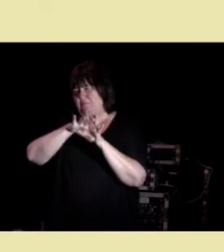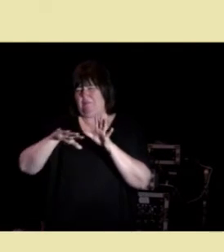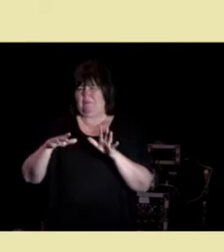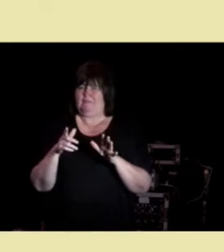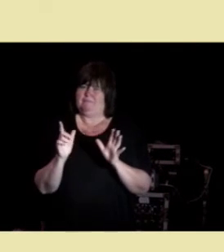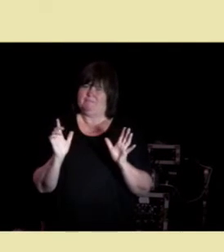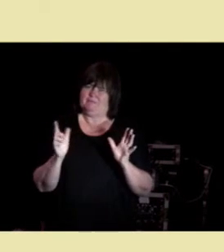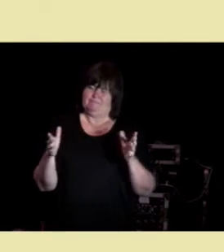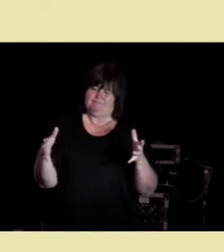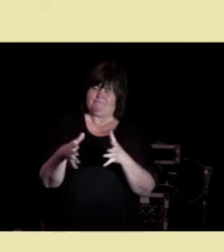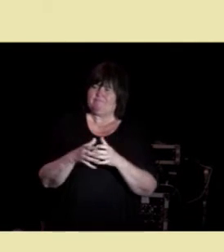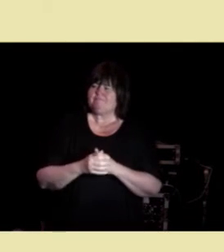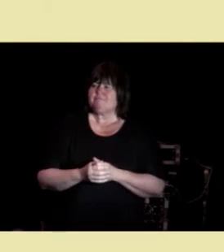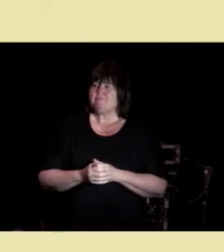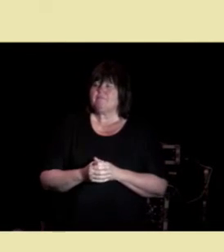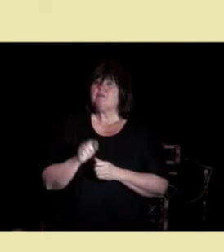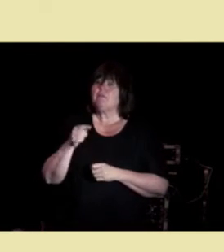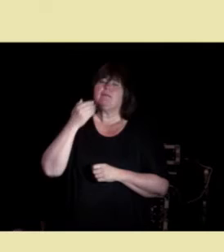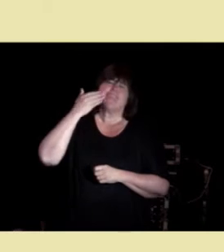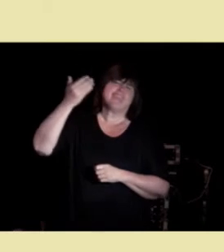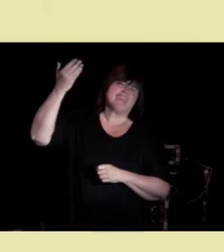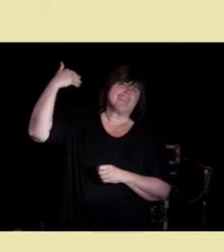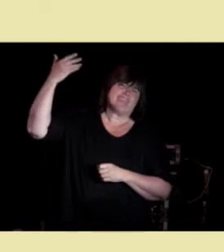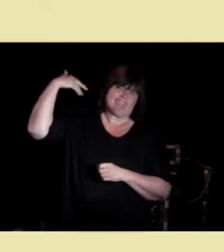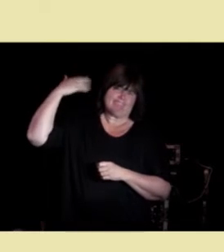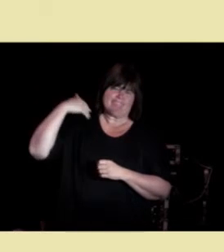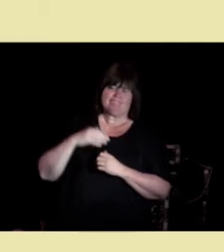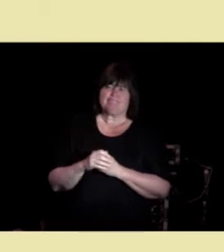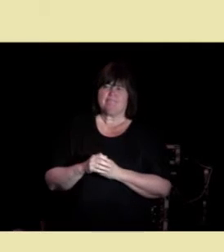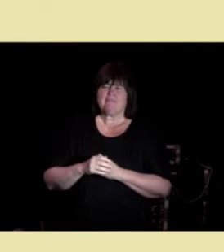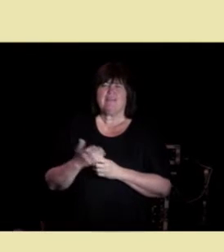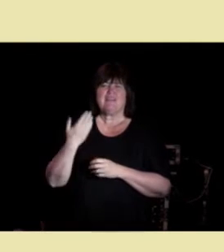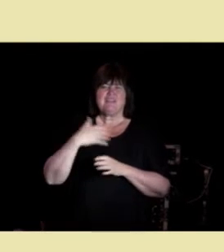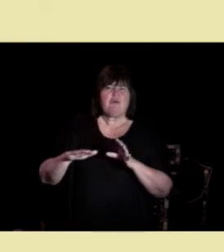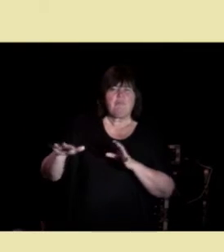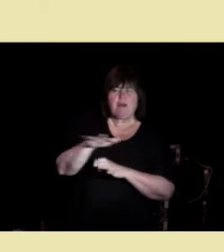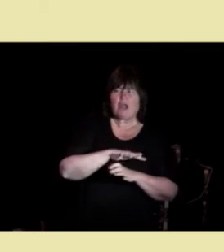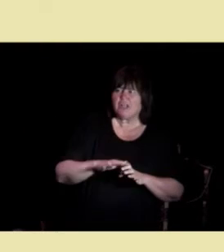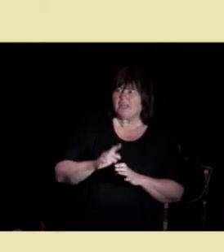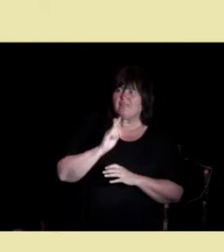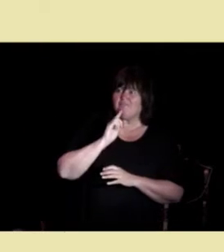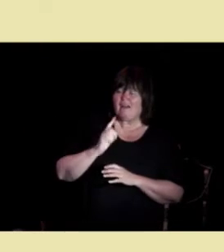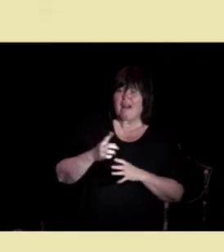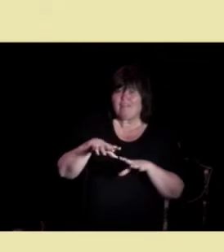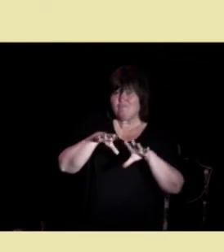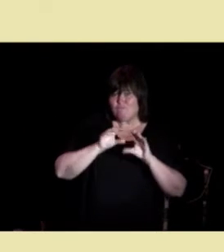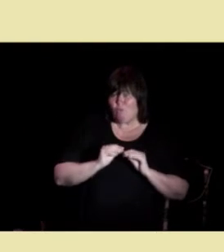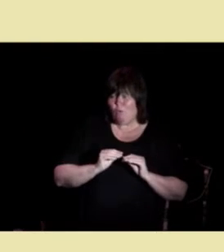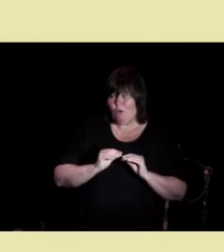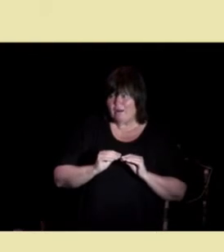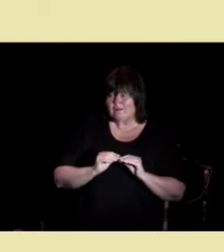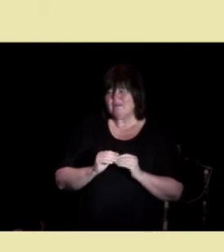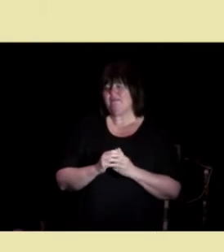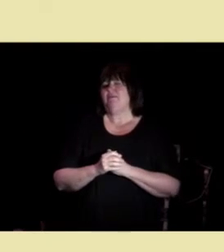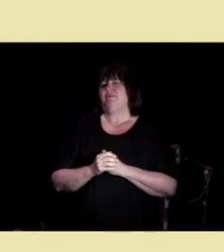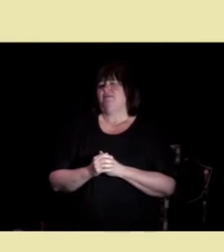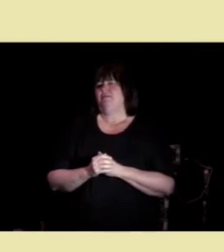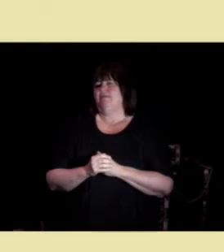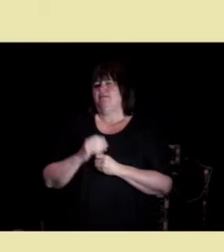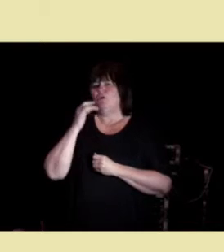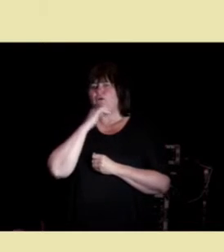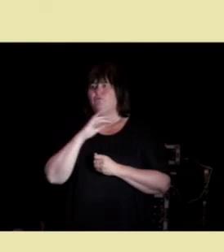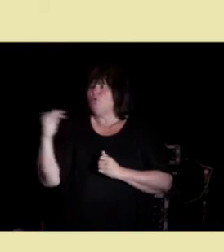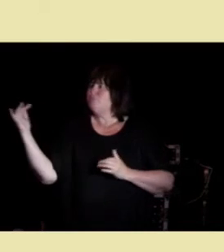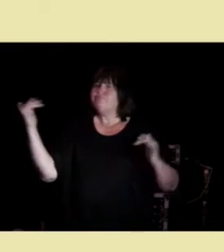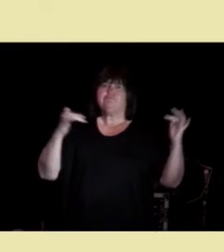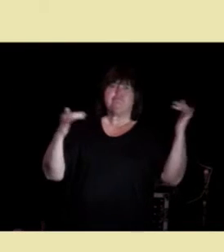Men der, før i tida, så var det markedet der hver vår. Og da kom det folk fra